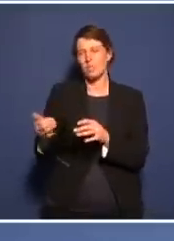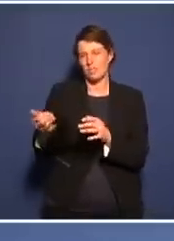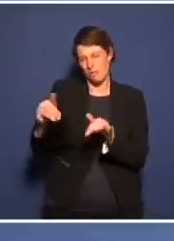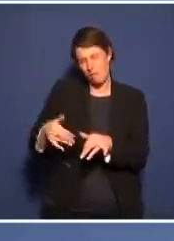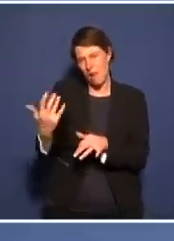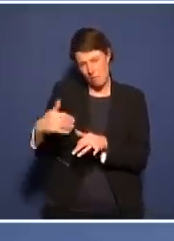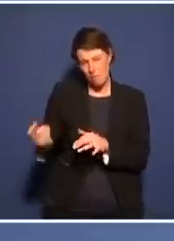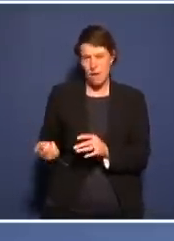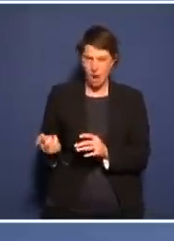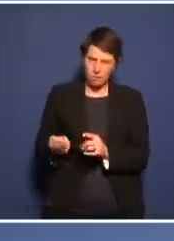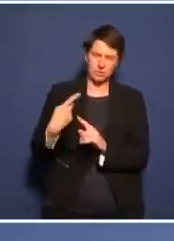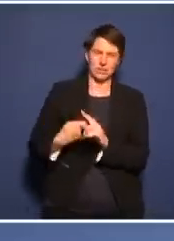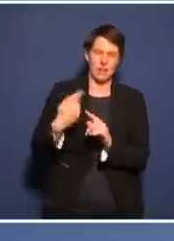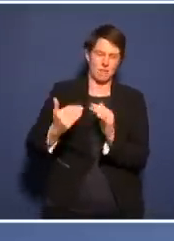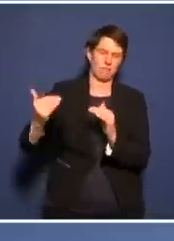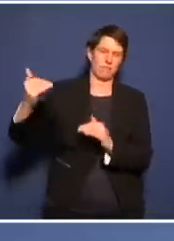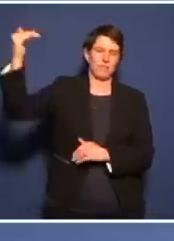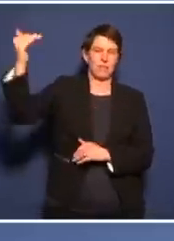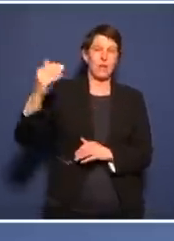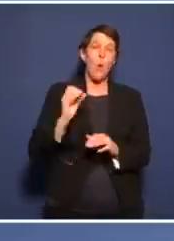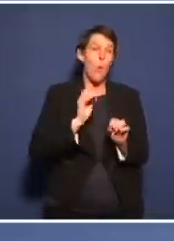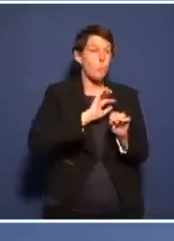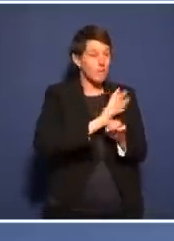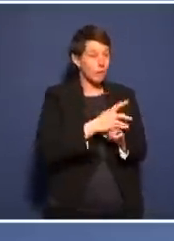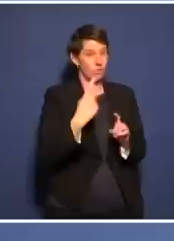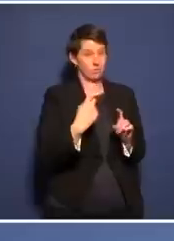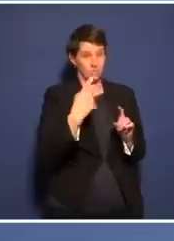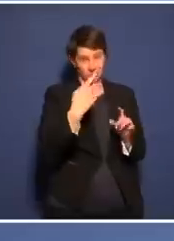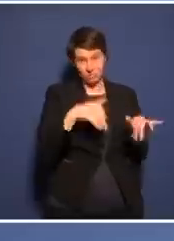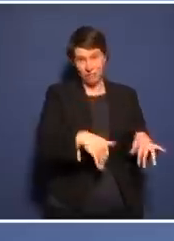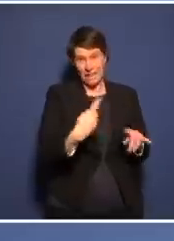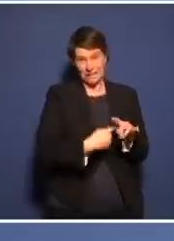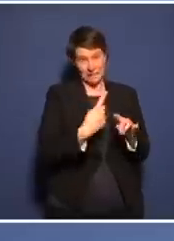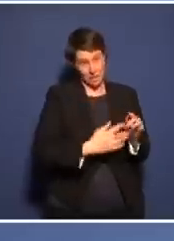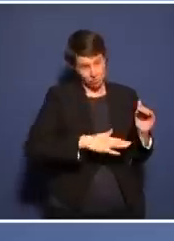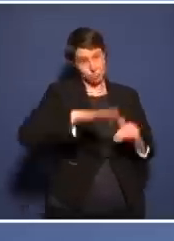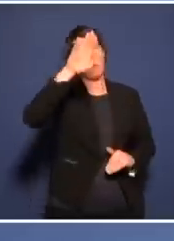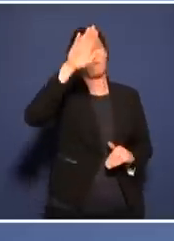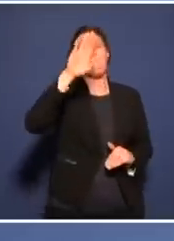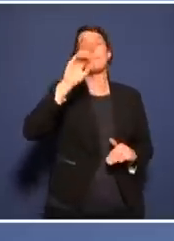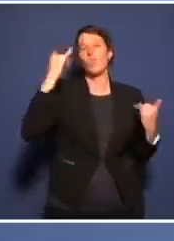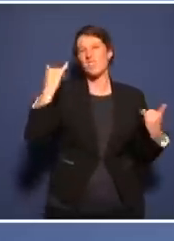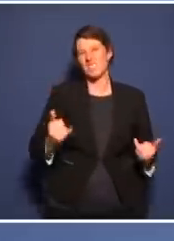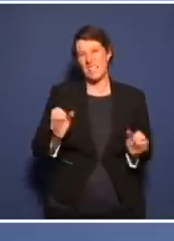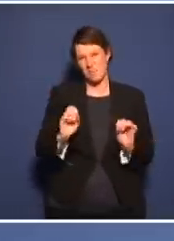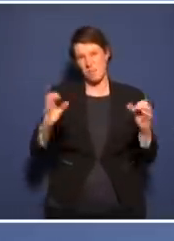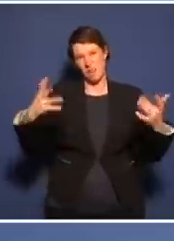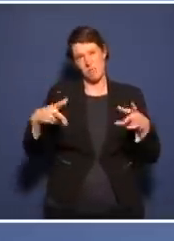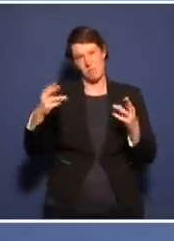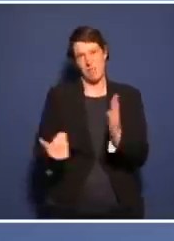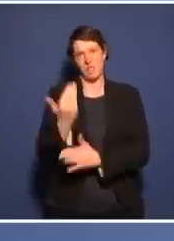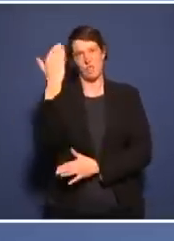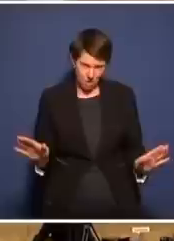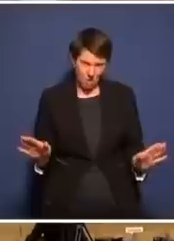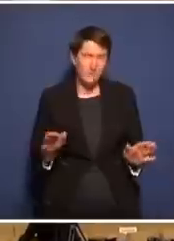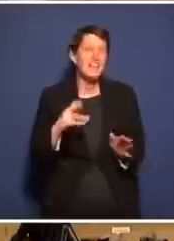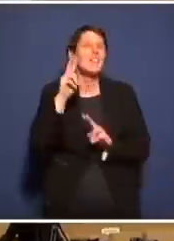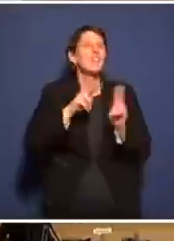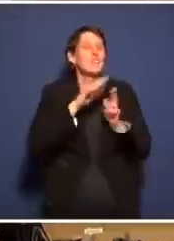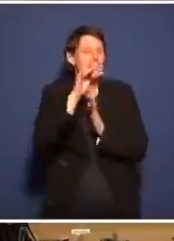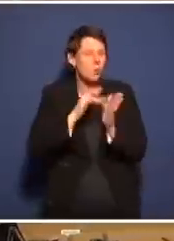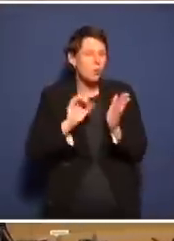nur, dass die Briten mit einem, wie viele sagen, viel schlechteren medizinischen System damit ohne große Exzesse fertig wurden.